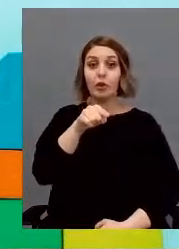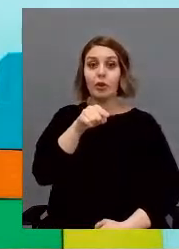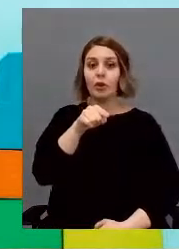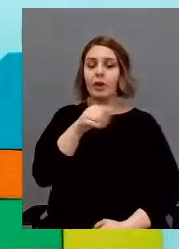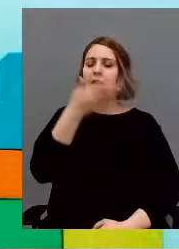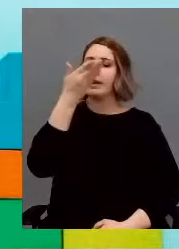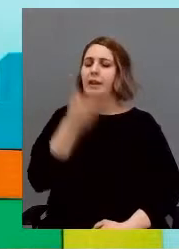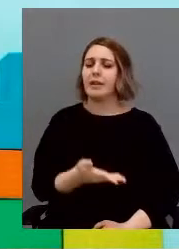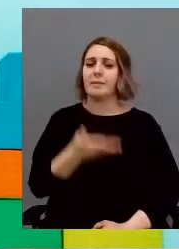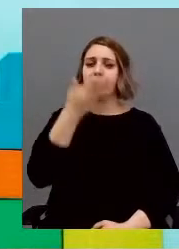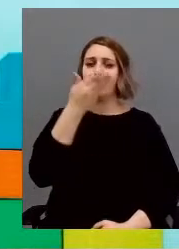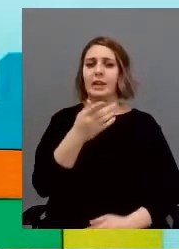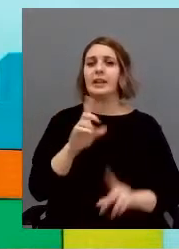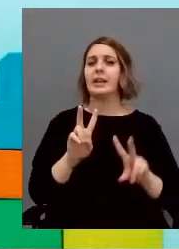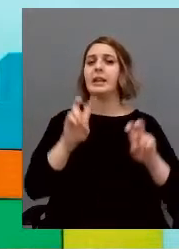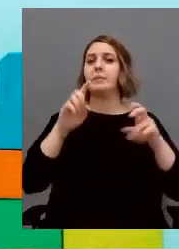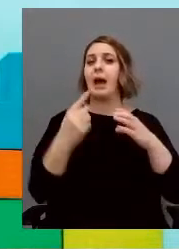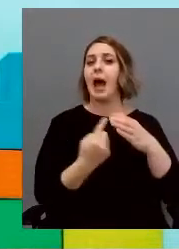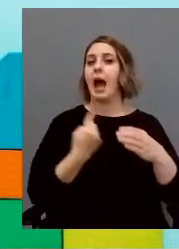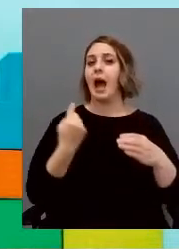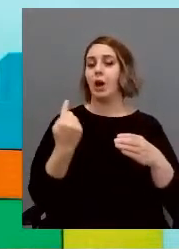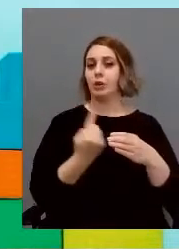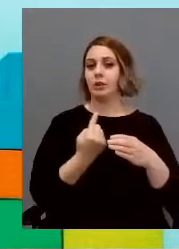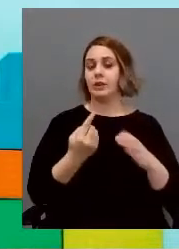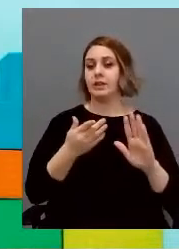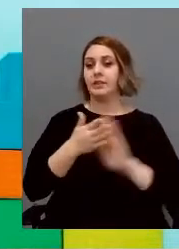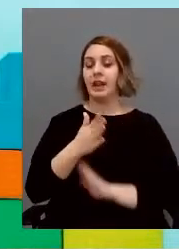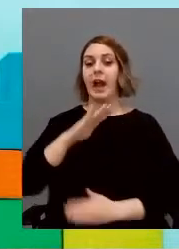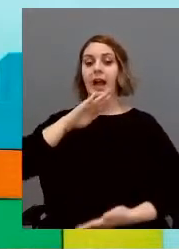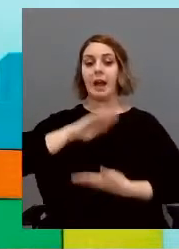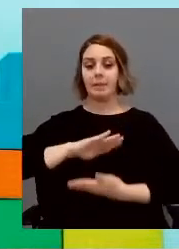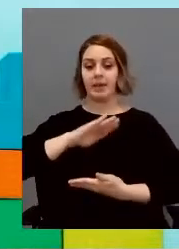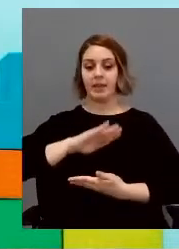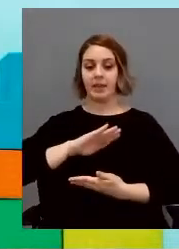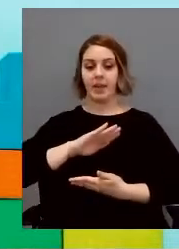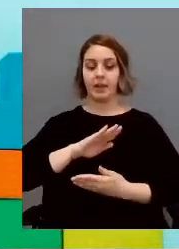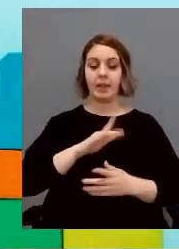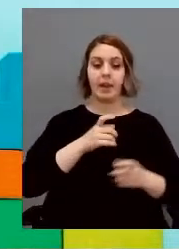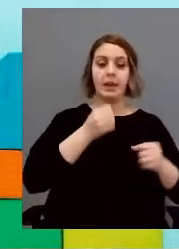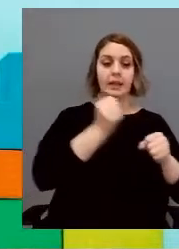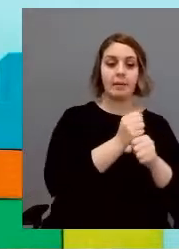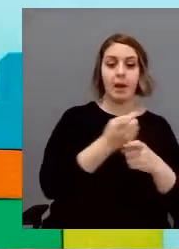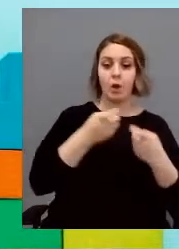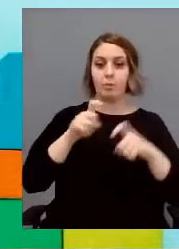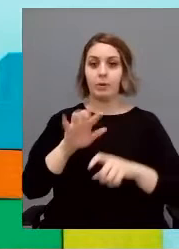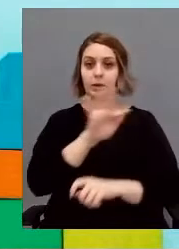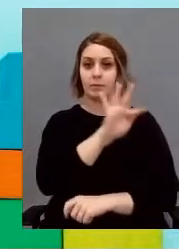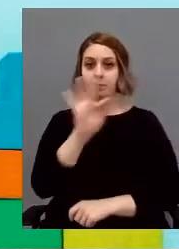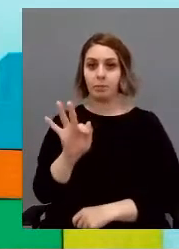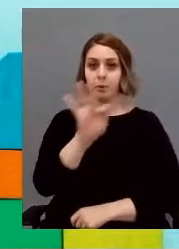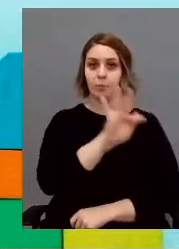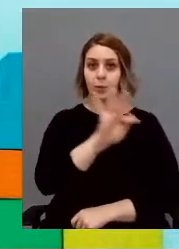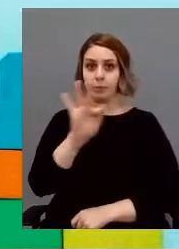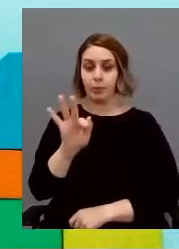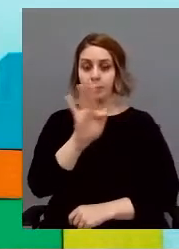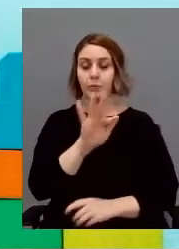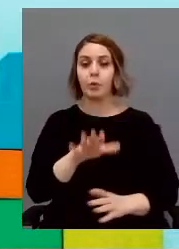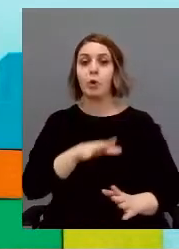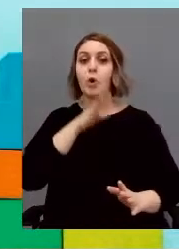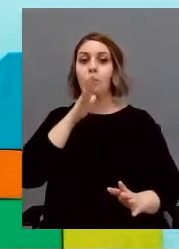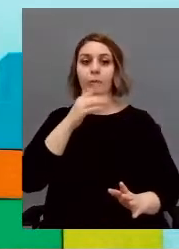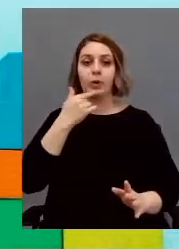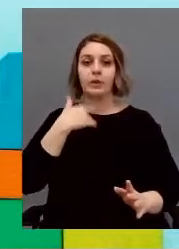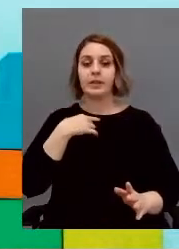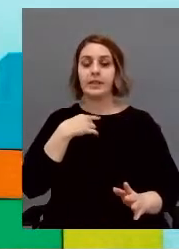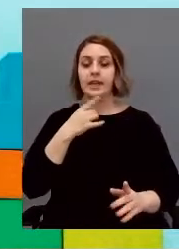importante dell'autismo la capacità di alternare il lavoro a pausas perché non solo rispetto all'autismo hai una difficoltà